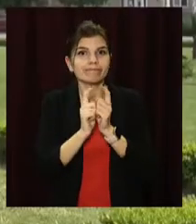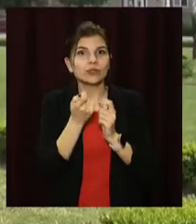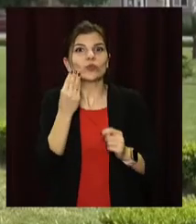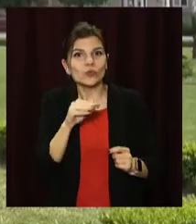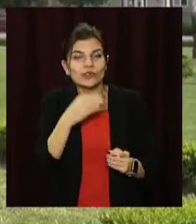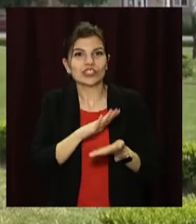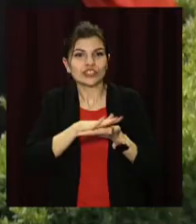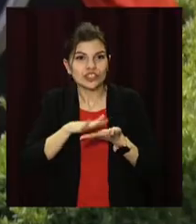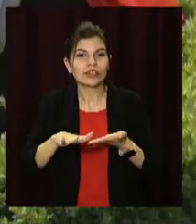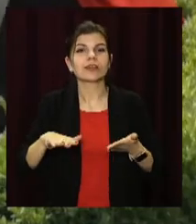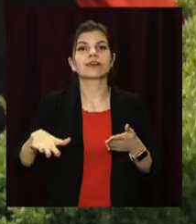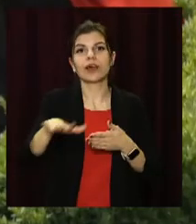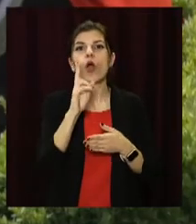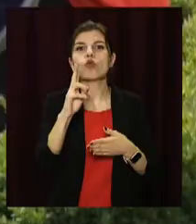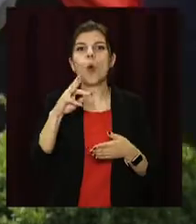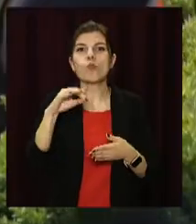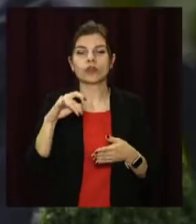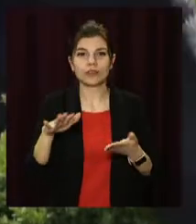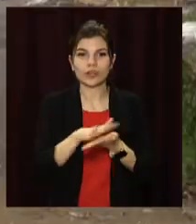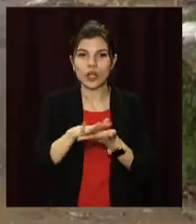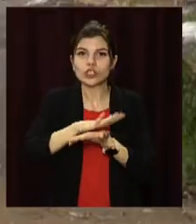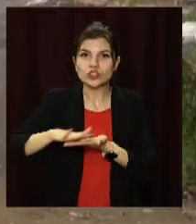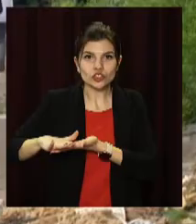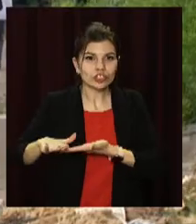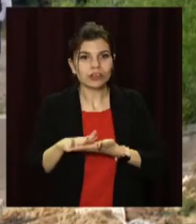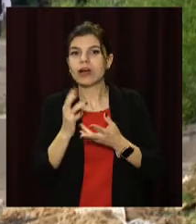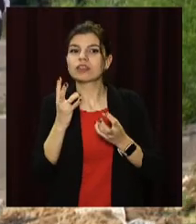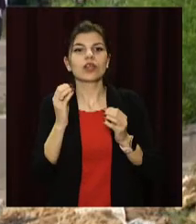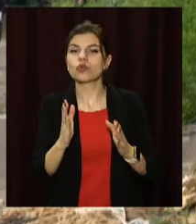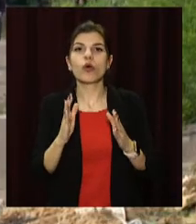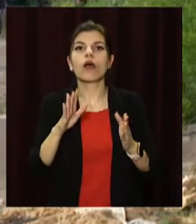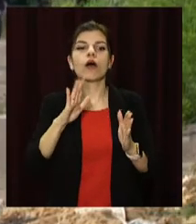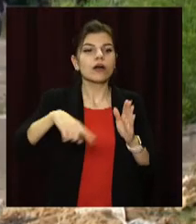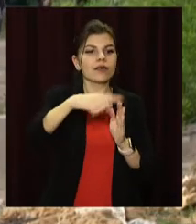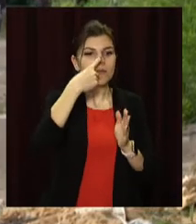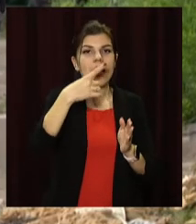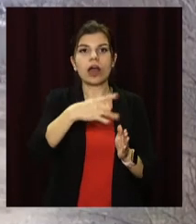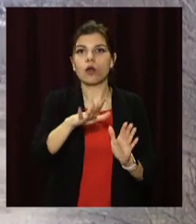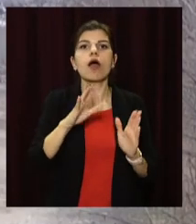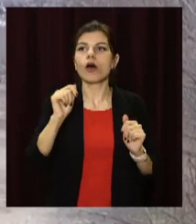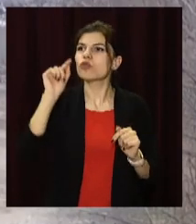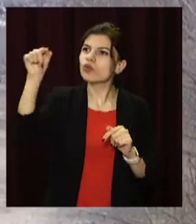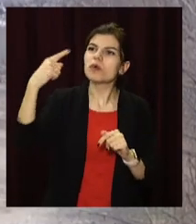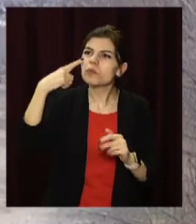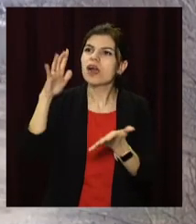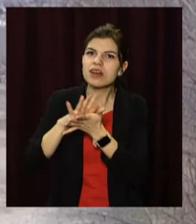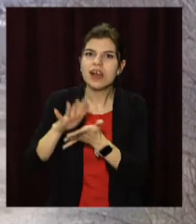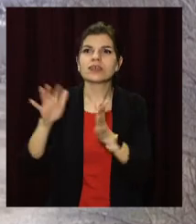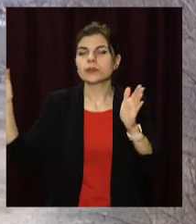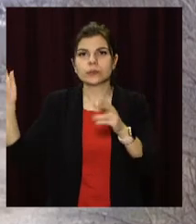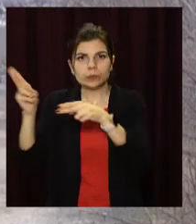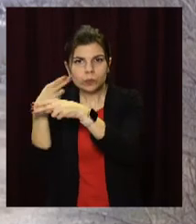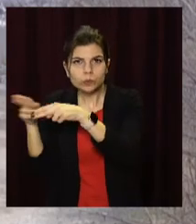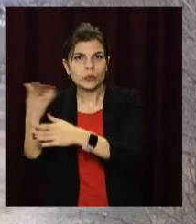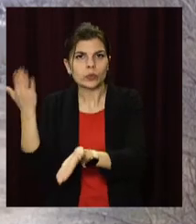Комунальники прибирають територію не лише навколо житла, а й у балках поблизу з'їздів з мостів. Ліквідовують стихійні сміттєзвалища,